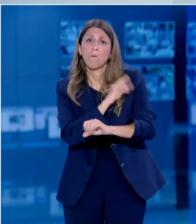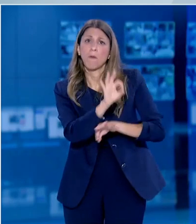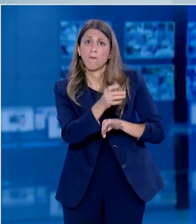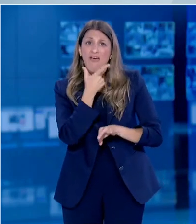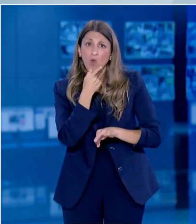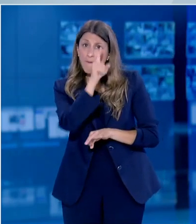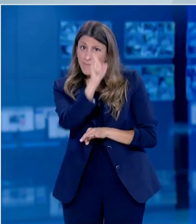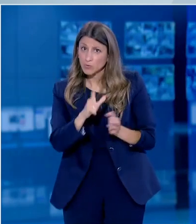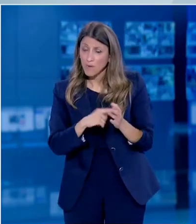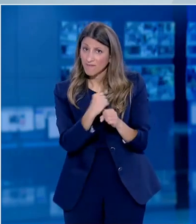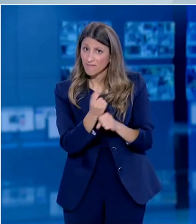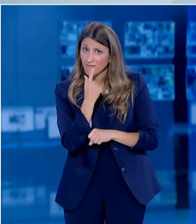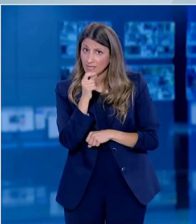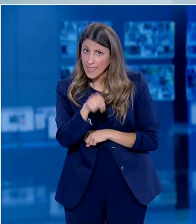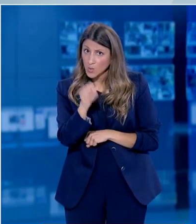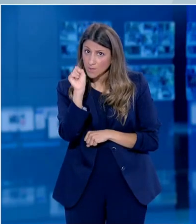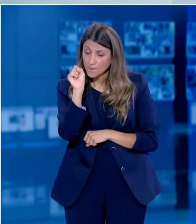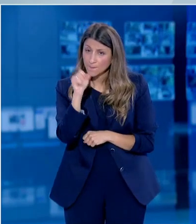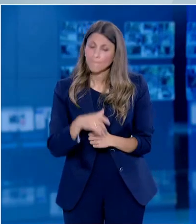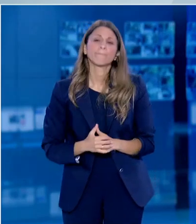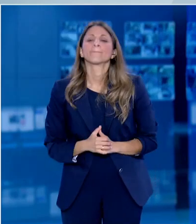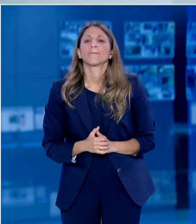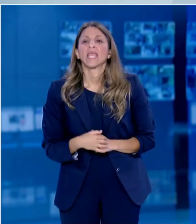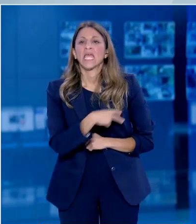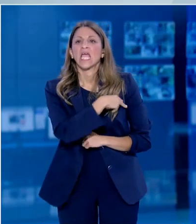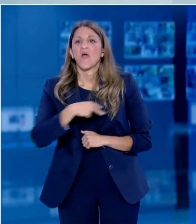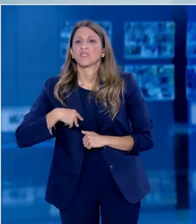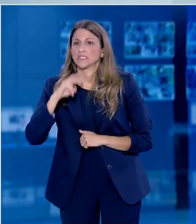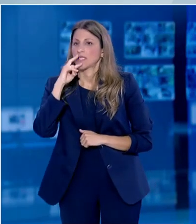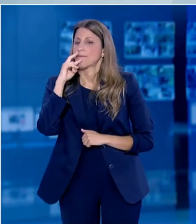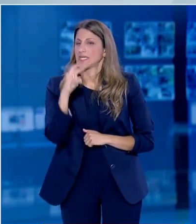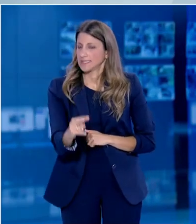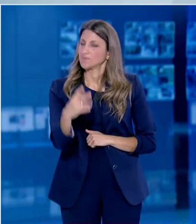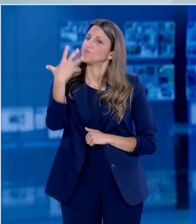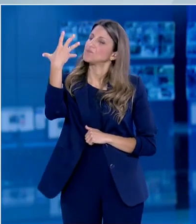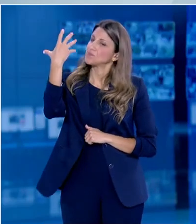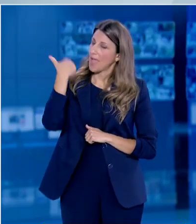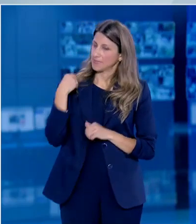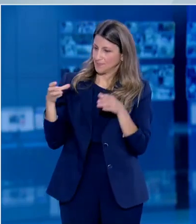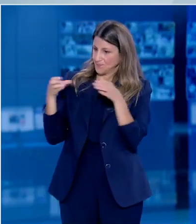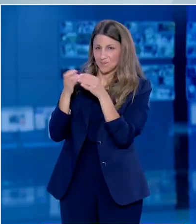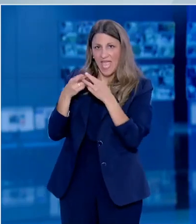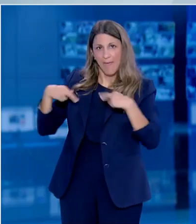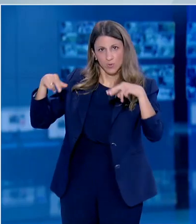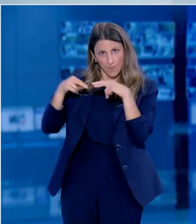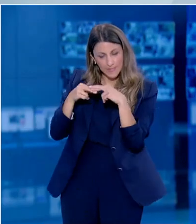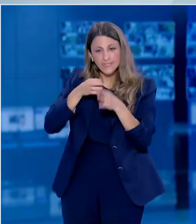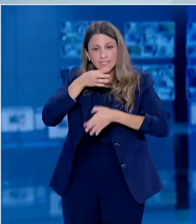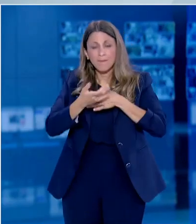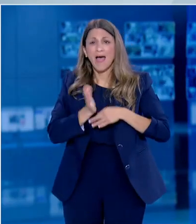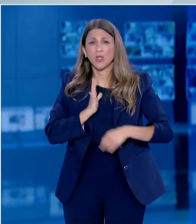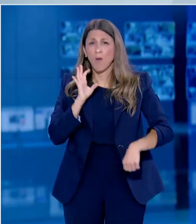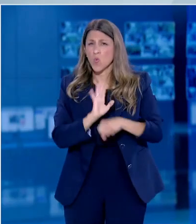Κοιτάξτε, έχουμε κάνει εισηγήσεις και έχουμε σαν Επιτροπή εισηγηθεί θεραπευτικούς αλγόριθμους και για τους ασθενείς